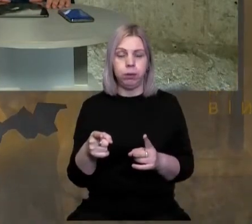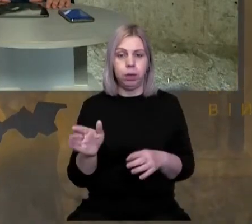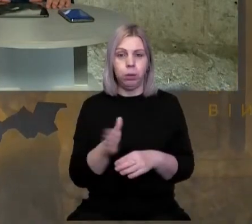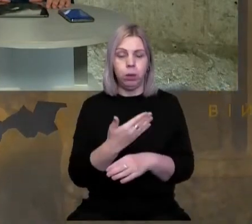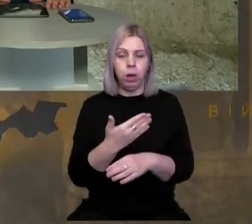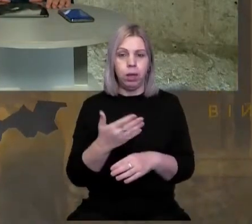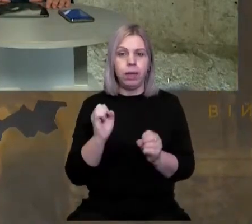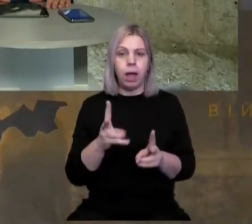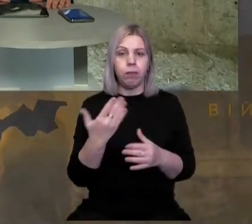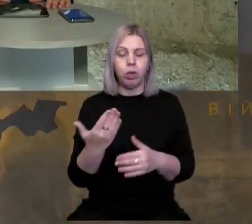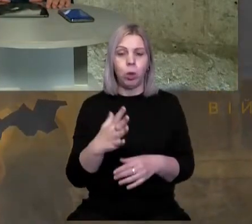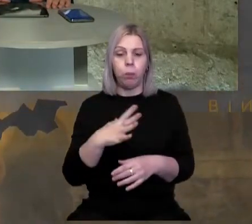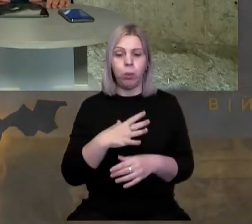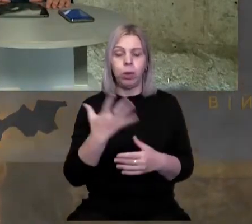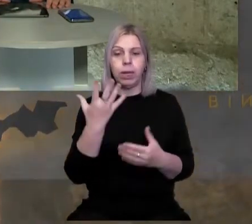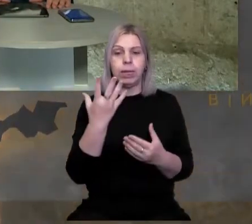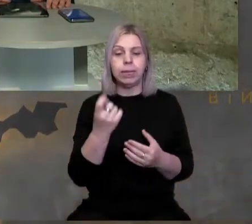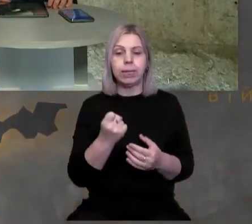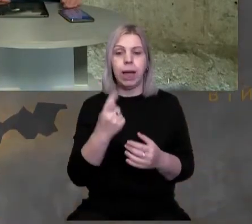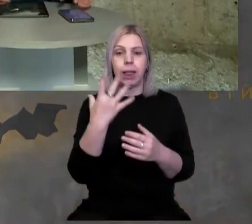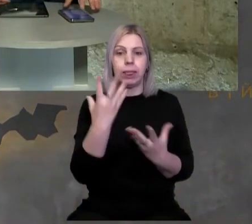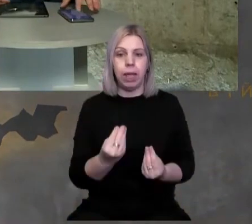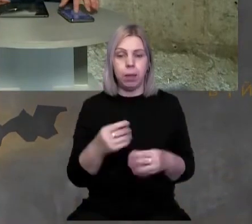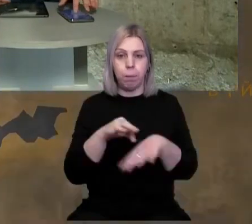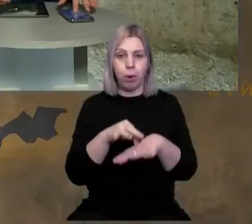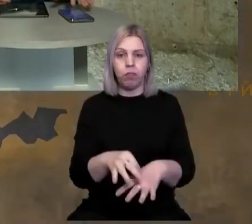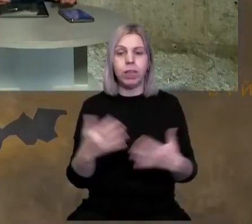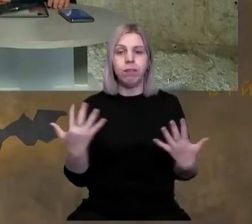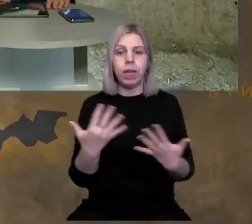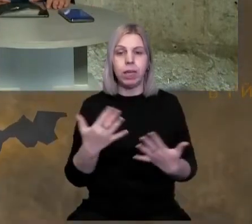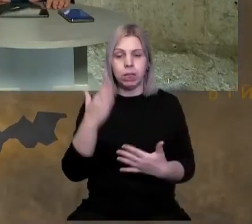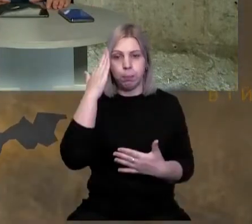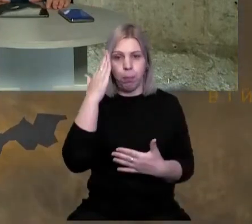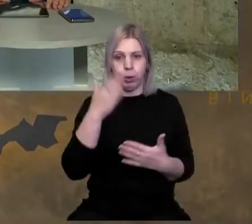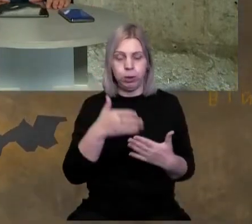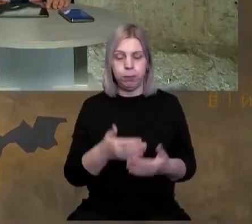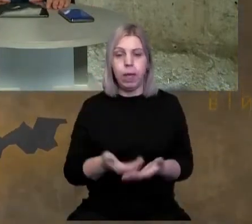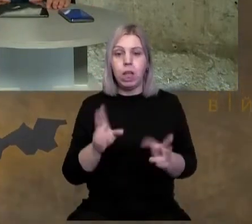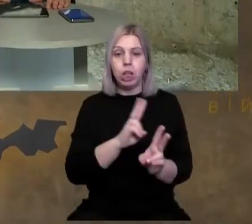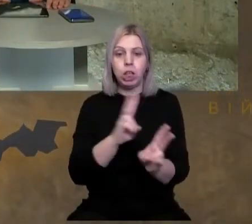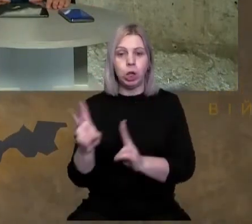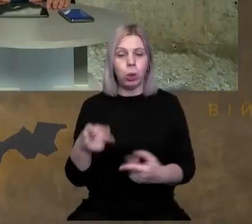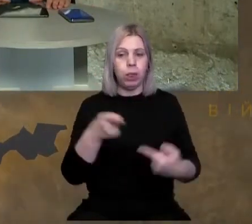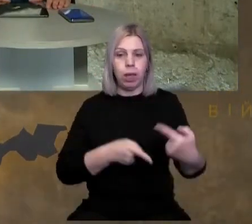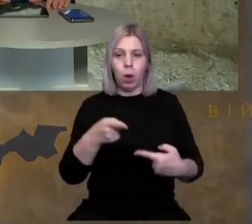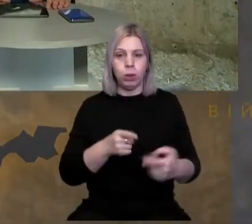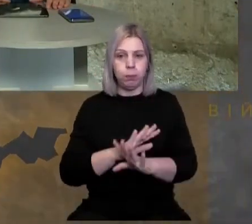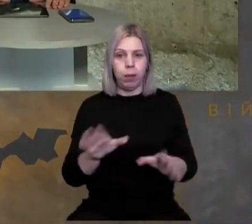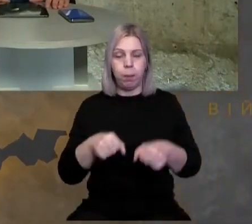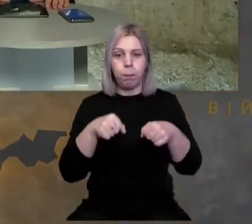як воно було за день проведено і в який спосіб. Тобто, ніхто не оспарює